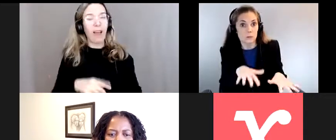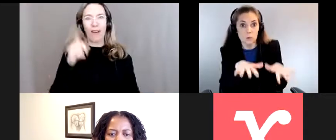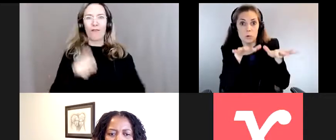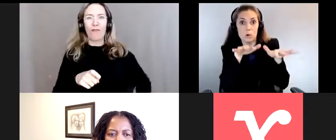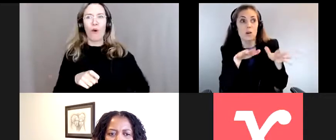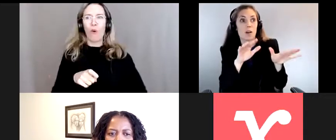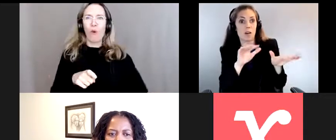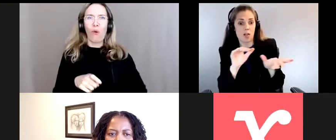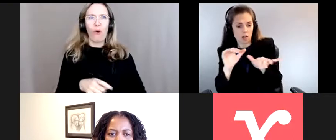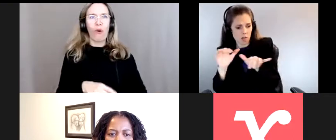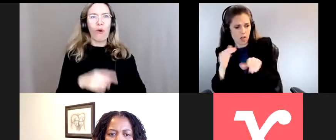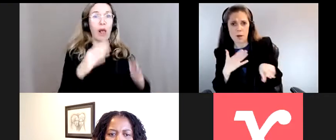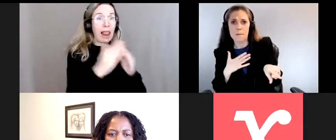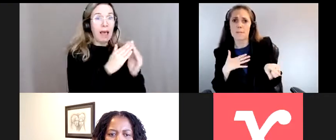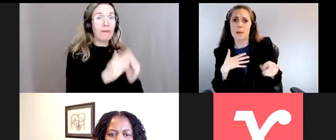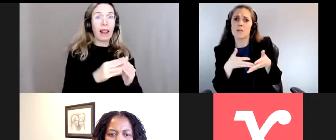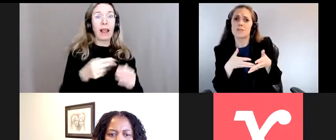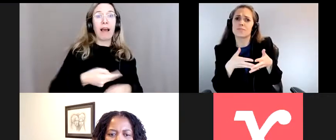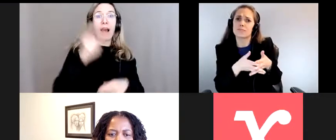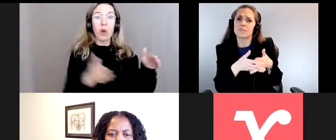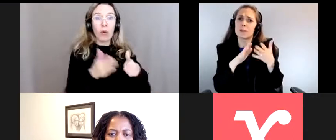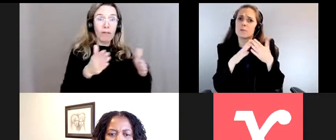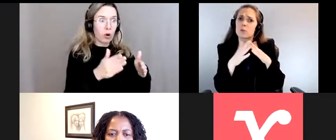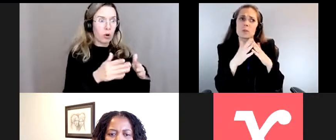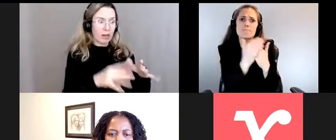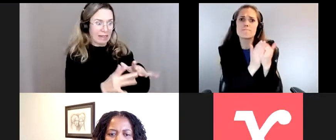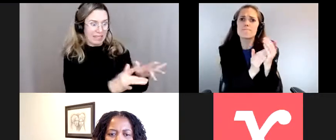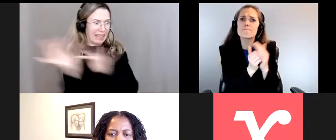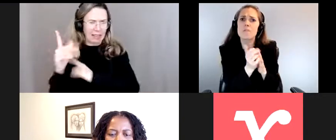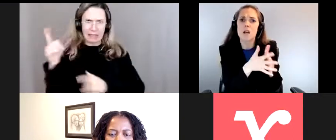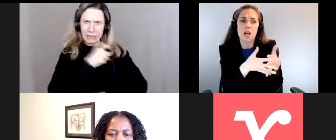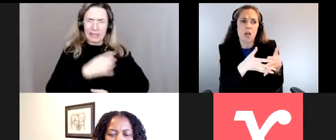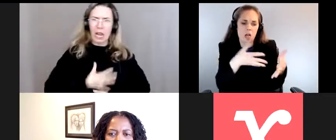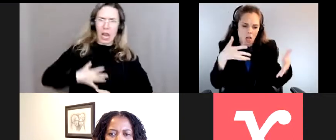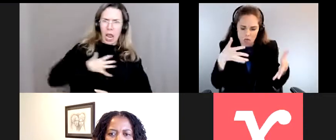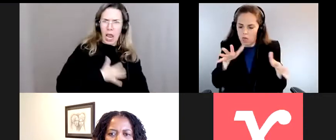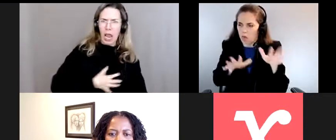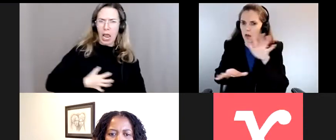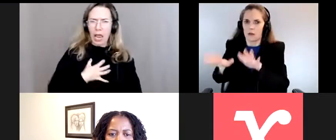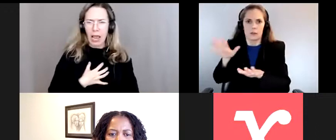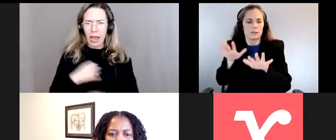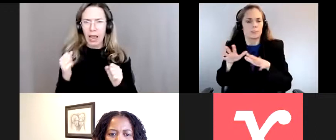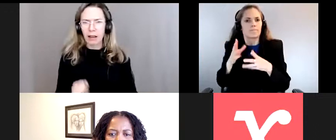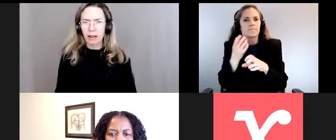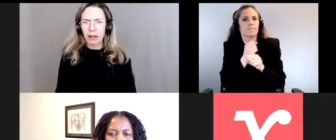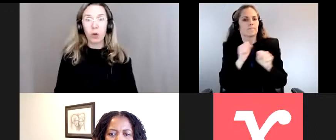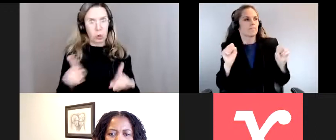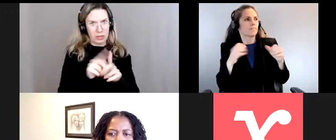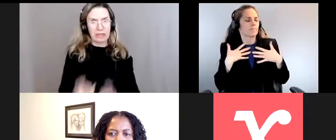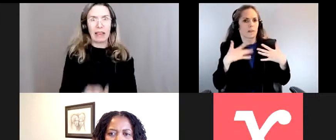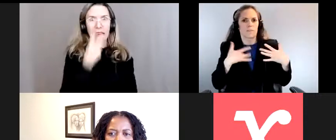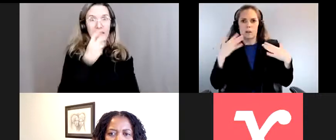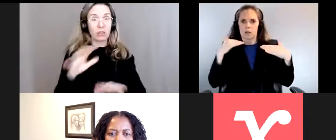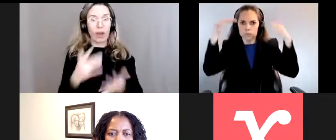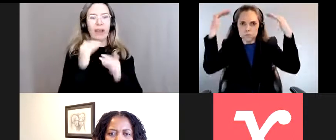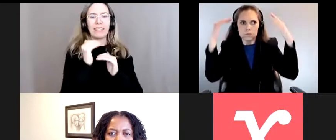souvent partir de la ville de High River, ce qui était difficile à un niveau émotionnel. Il y avait aussi un risque plus élevé pour leur